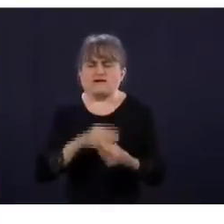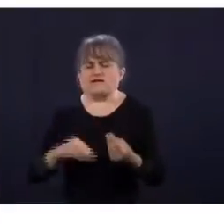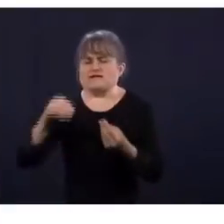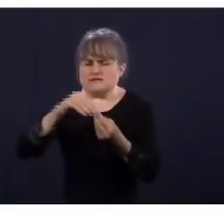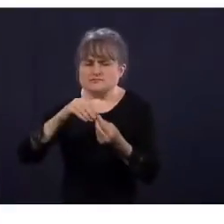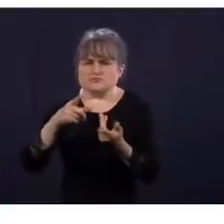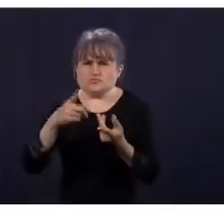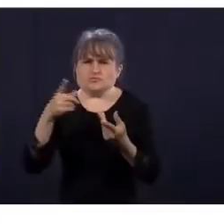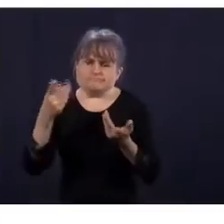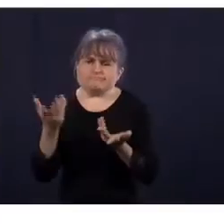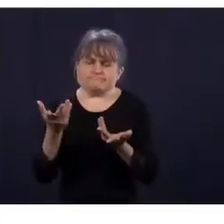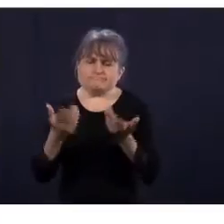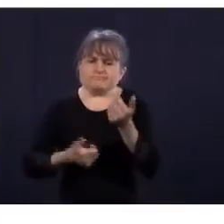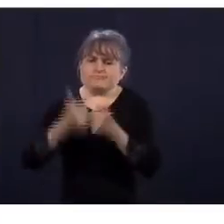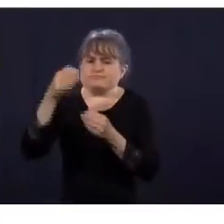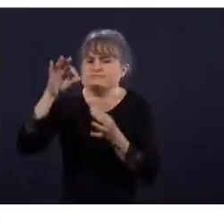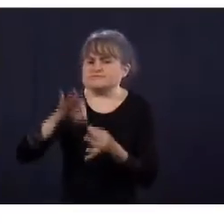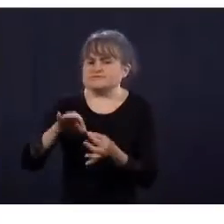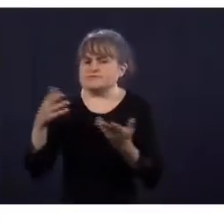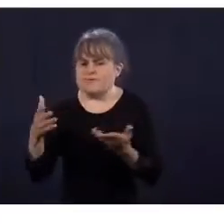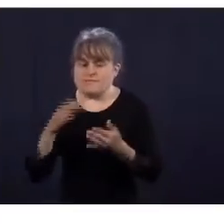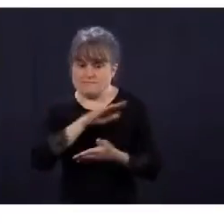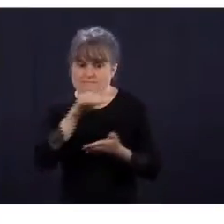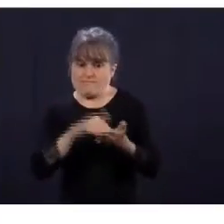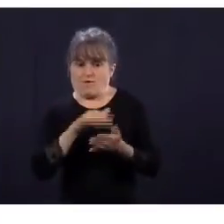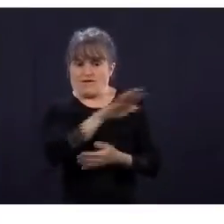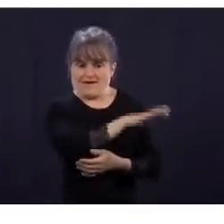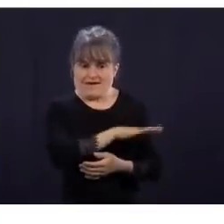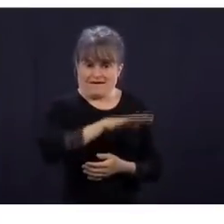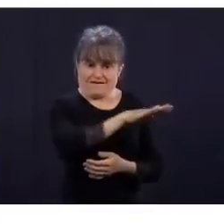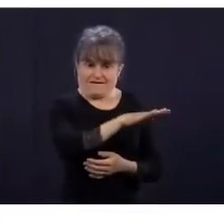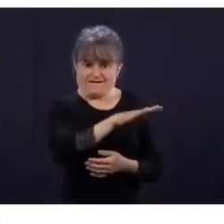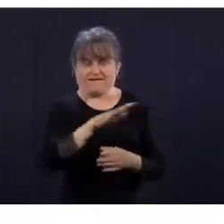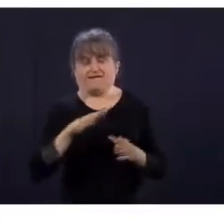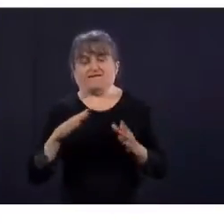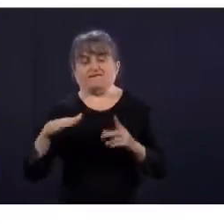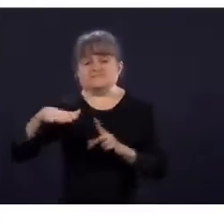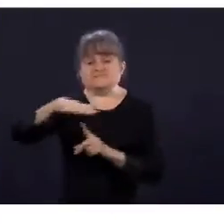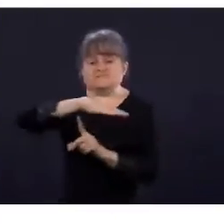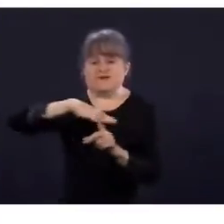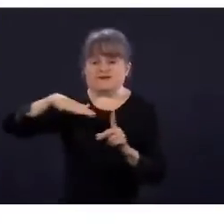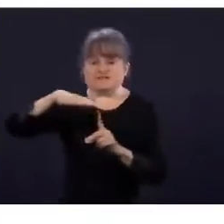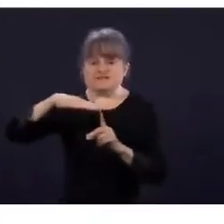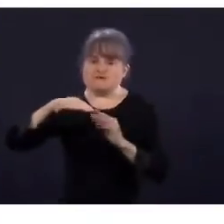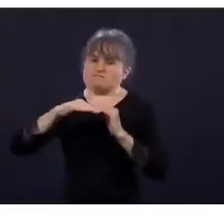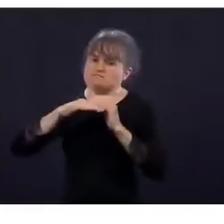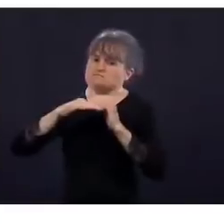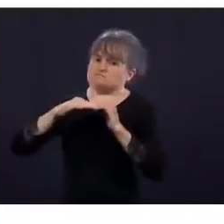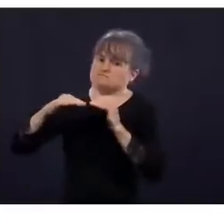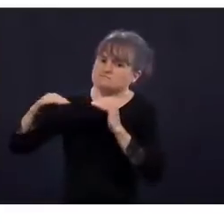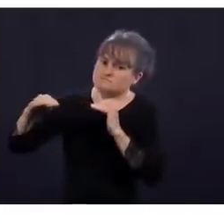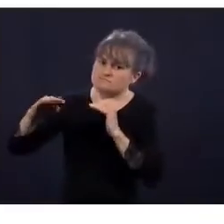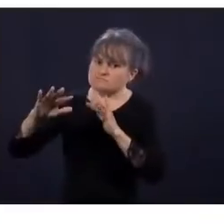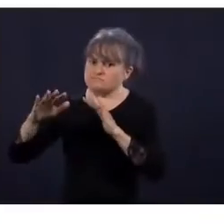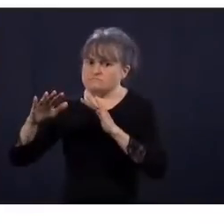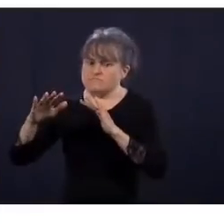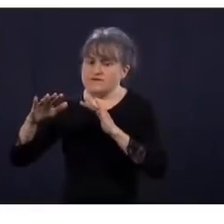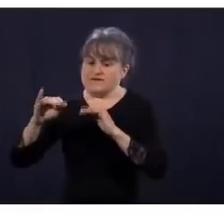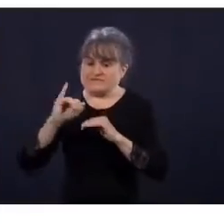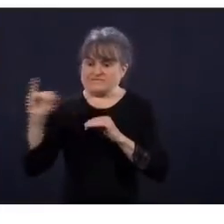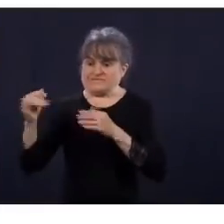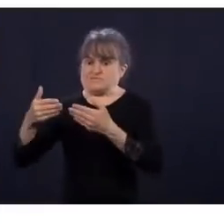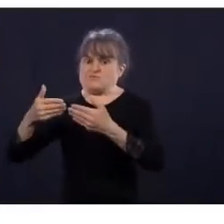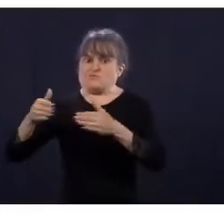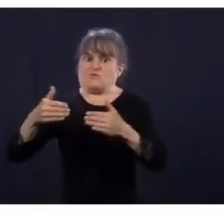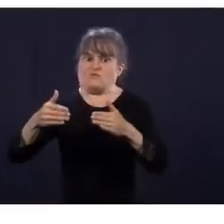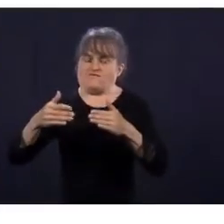plus en région parce qu'il une marge de manœuvre sur les lits d'hospitalisation qui sont disponibles. À Montréal, on